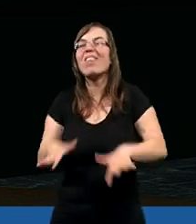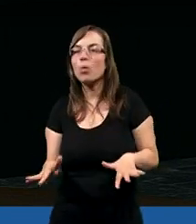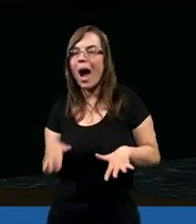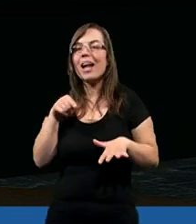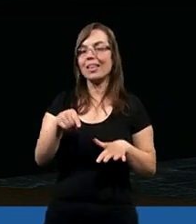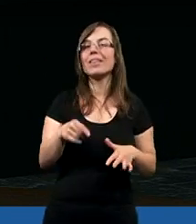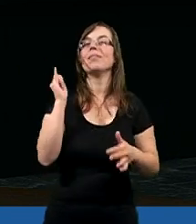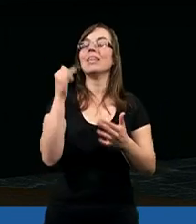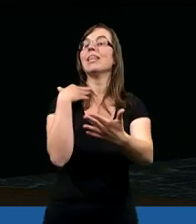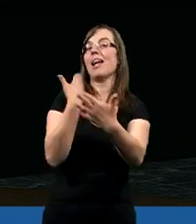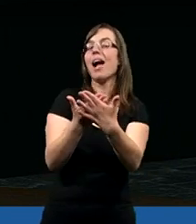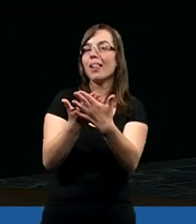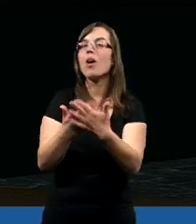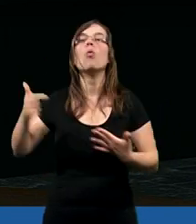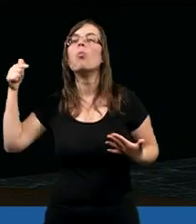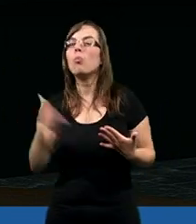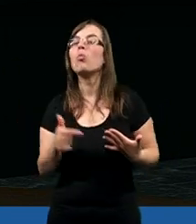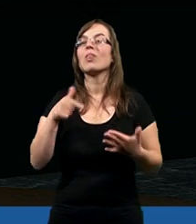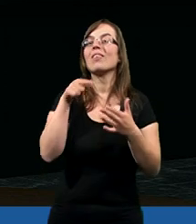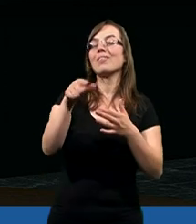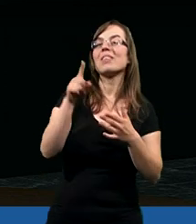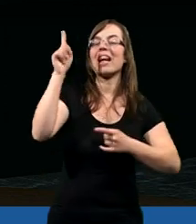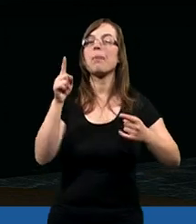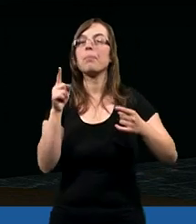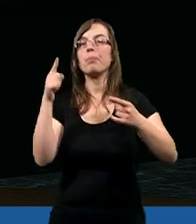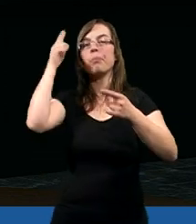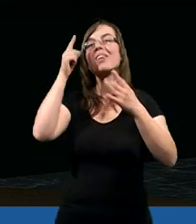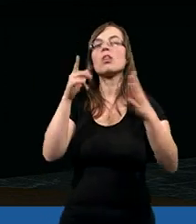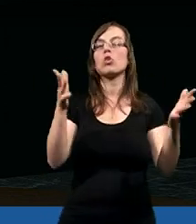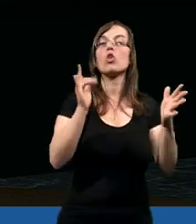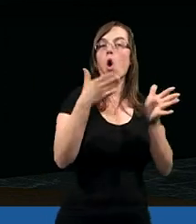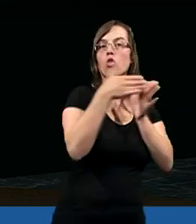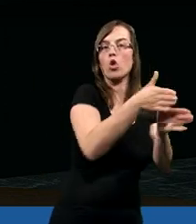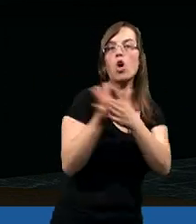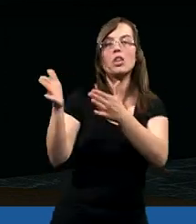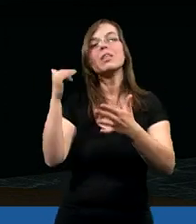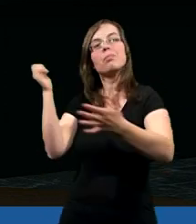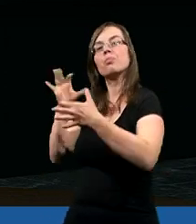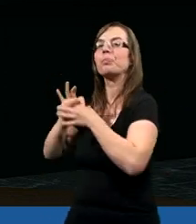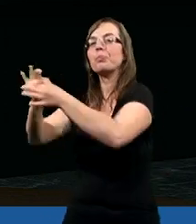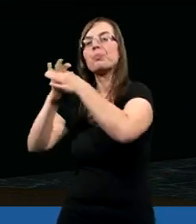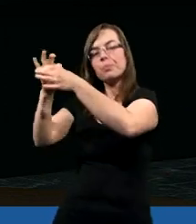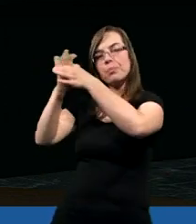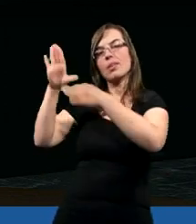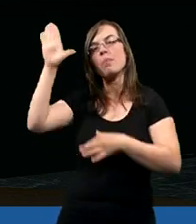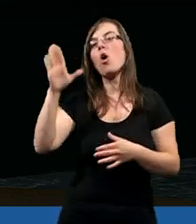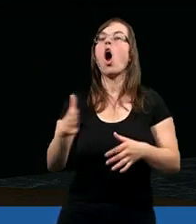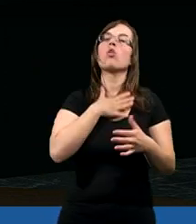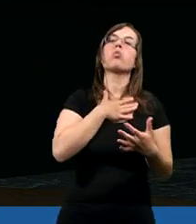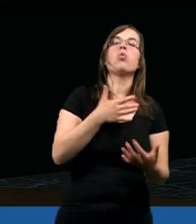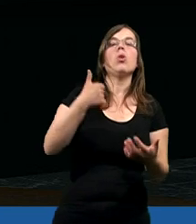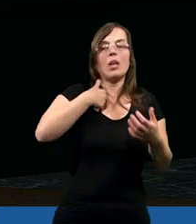i dlatego musimy tak się kurczowo trzymać Pana Jezusa. To nie tak, że my sobie jakoś poradzimy, a